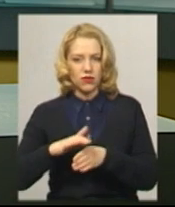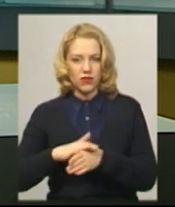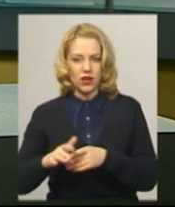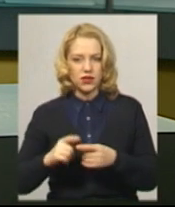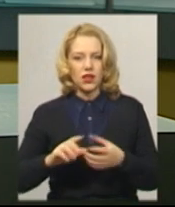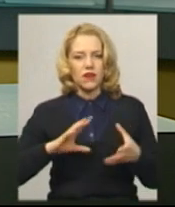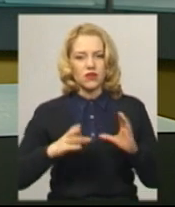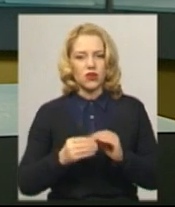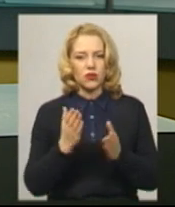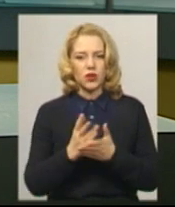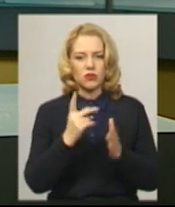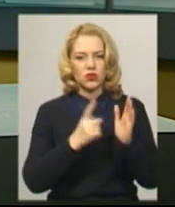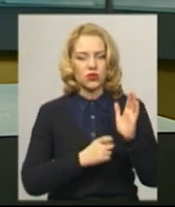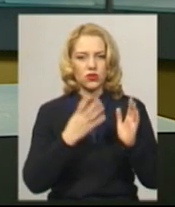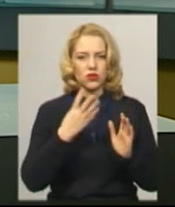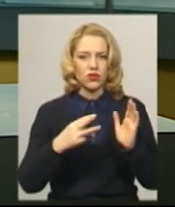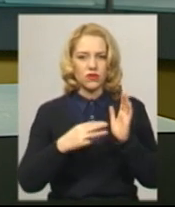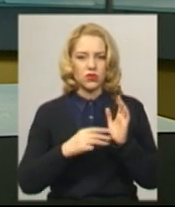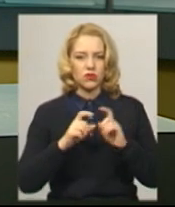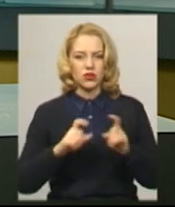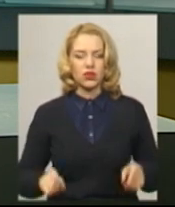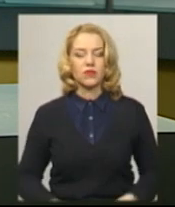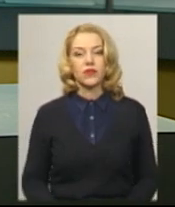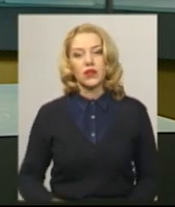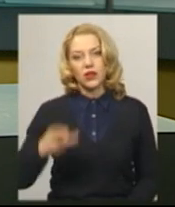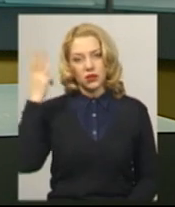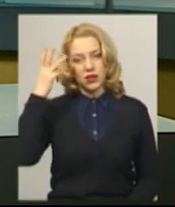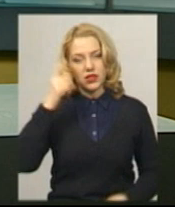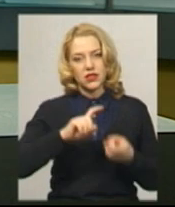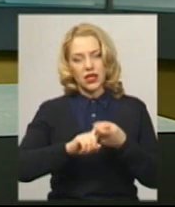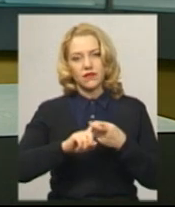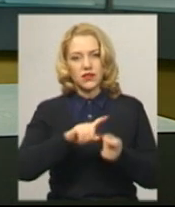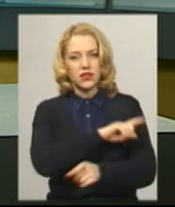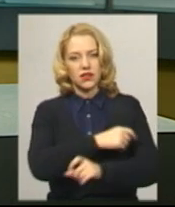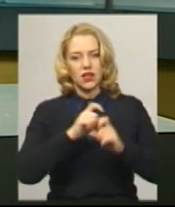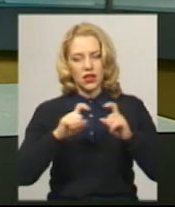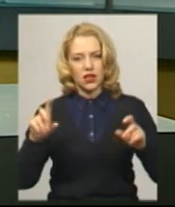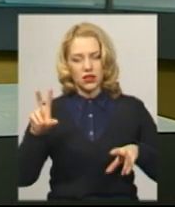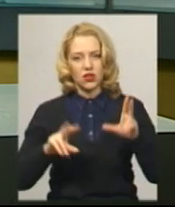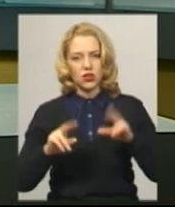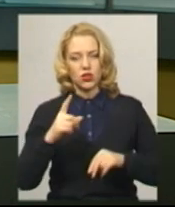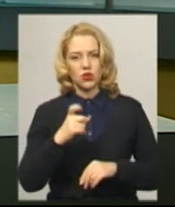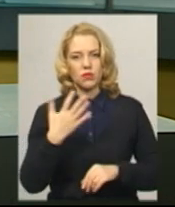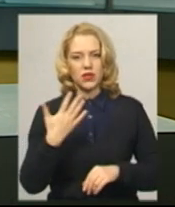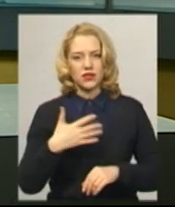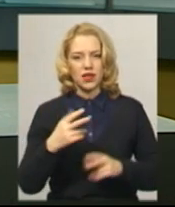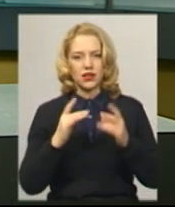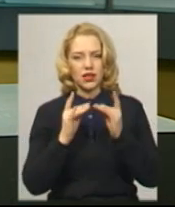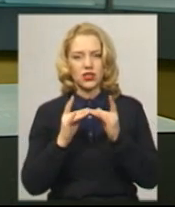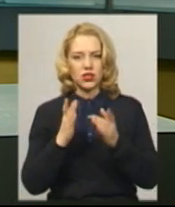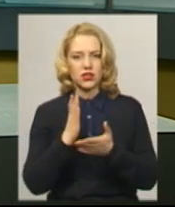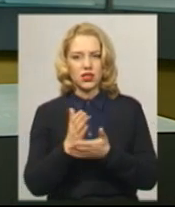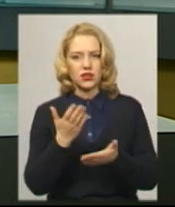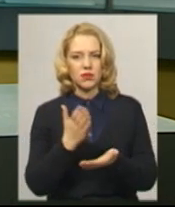нараховується 648 шкіл. У Хмельницькій інфекційній лікарні, розрахованій на 150 ліжок, зараз перебуває